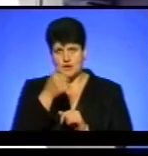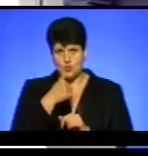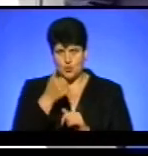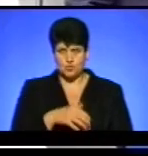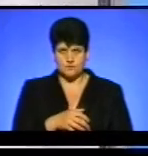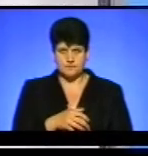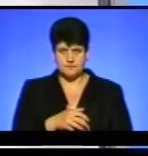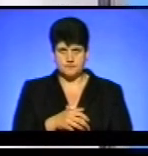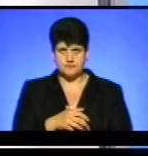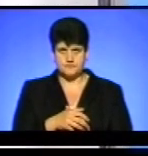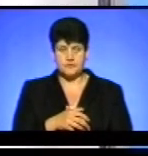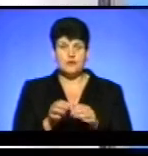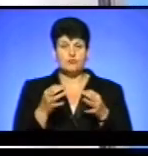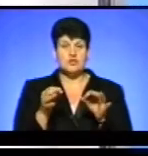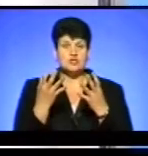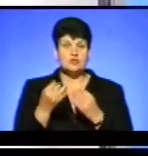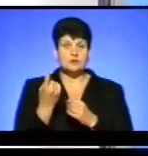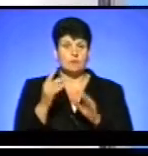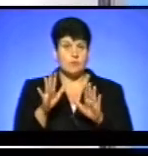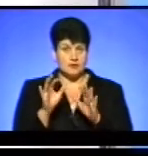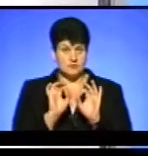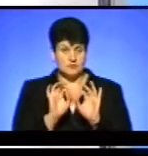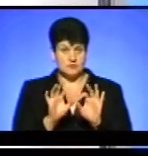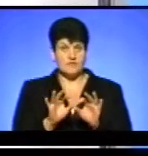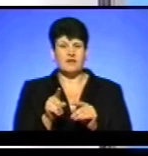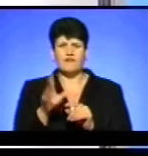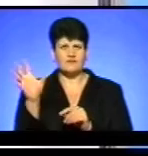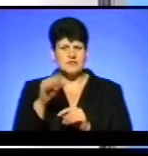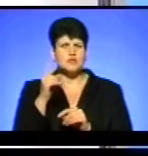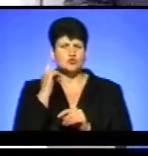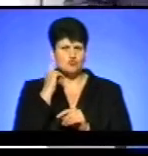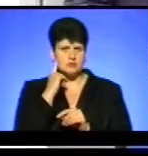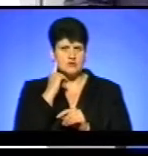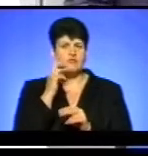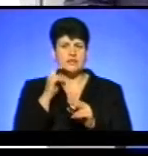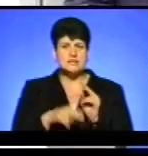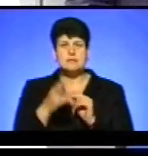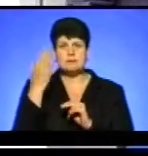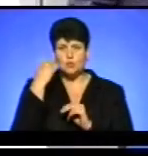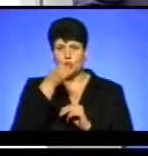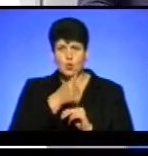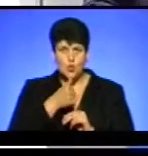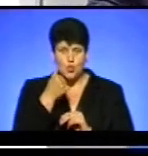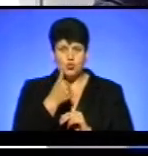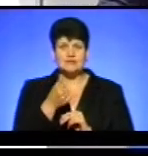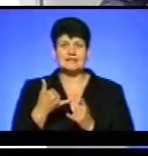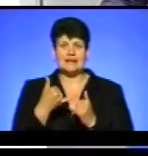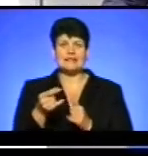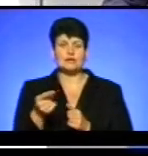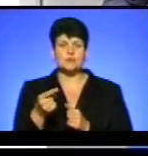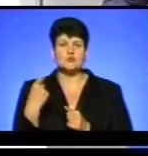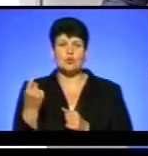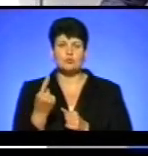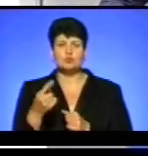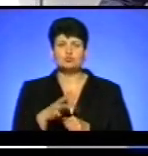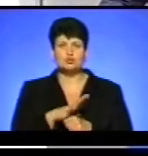Пане Андрію, дозвольте я ще один момент додам. Ви всі чули, кінці минулого року для Тернопільської області